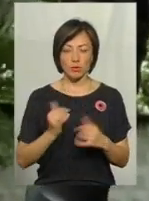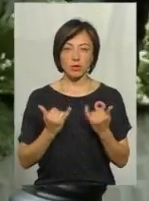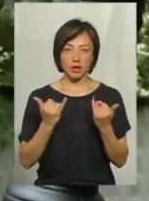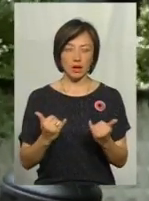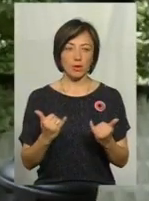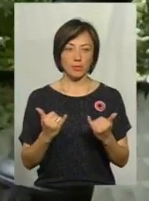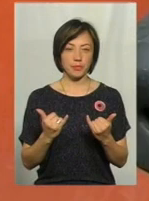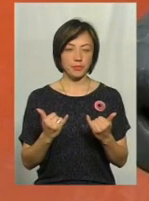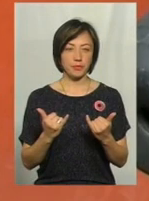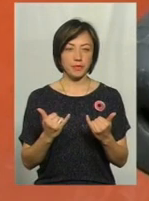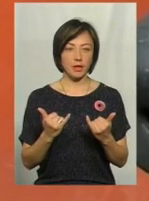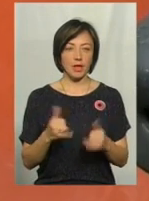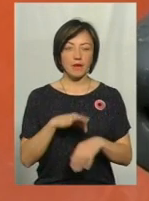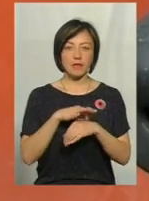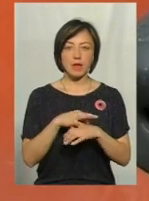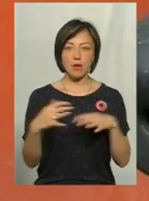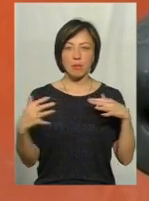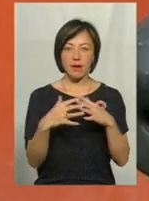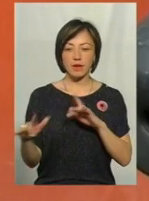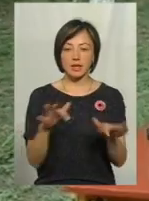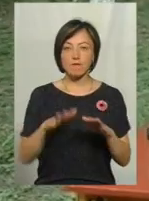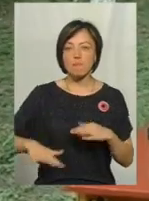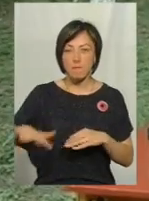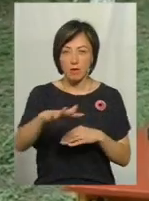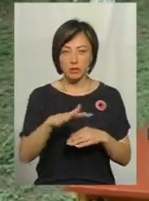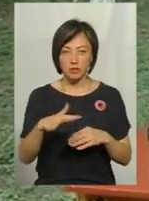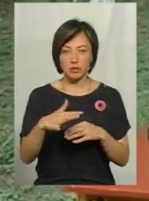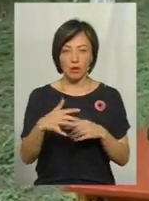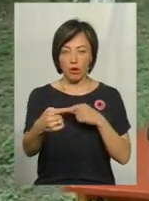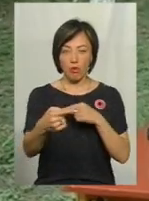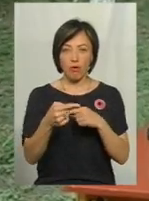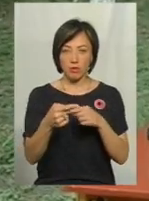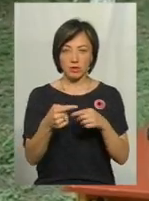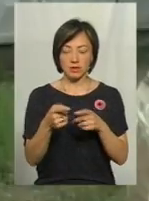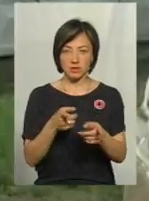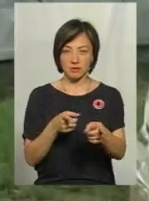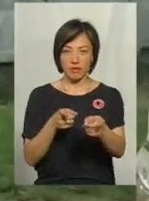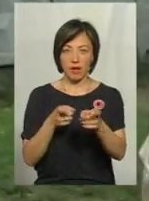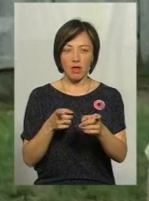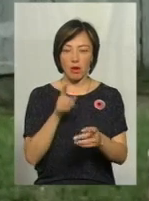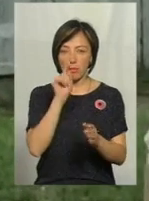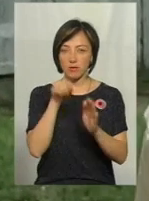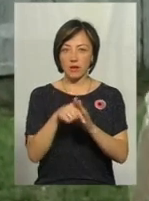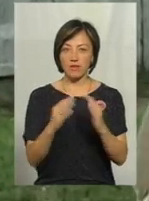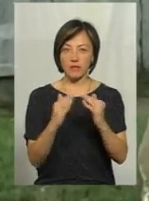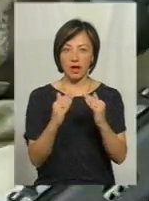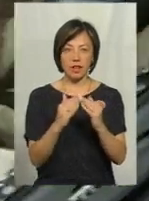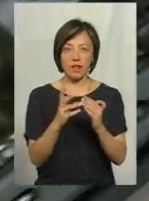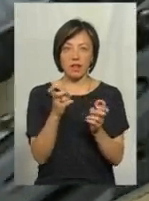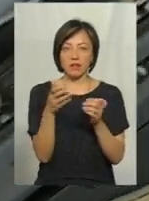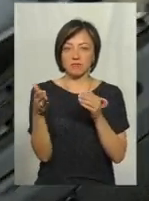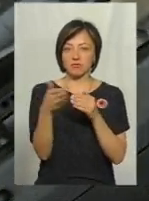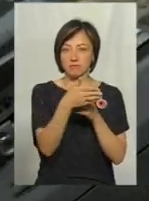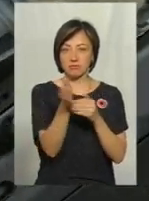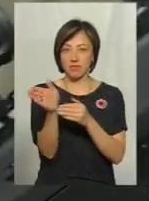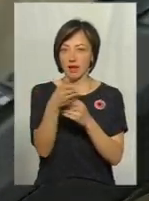ведення бойових дій в поміщенні. За счет короткого ствола при штурмі здання ствол не виглядує десь